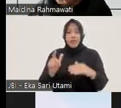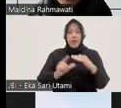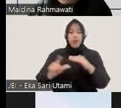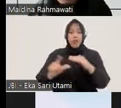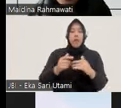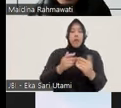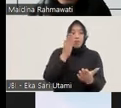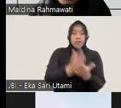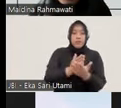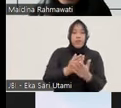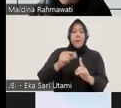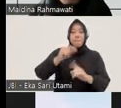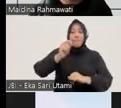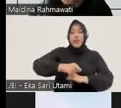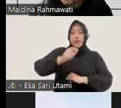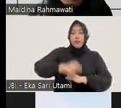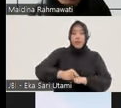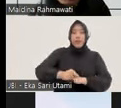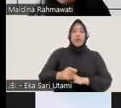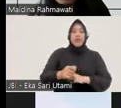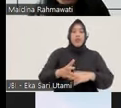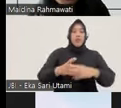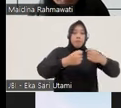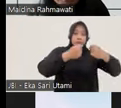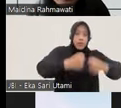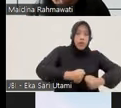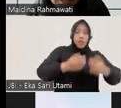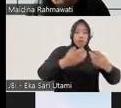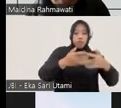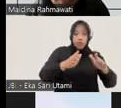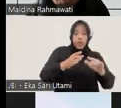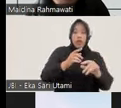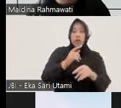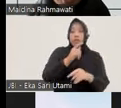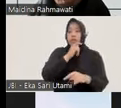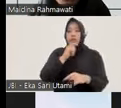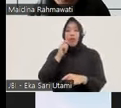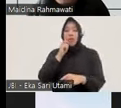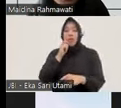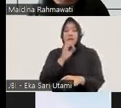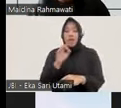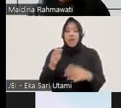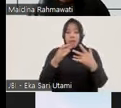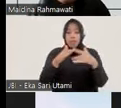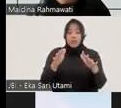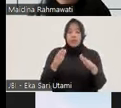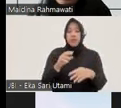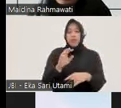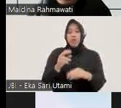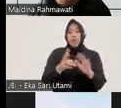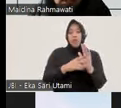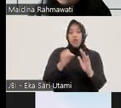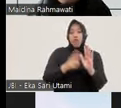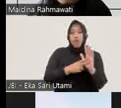pengadilan setelah setelah pemenjaraan yang mana dia tidak didefinisikan sebagai hanya penyelesaian non-judicial tapi di